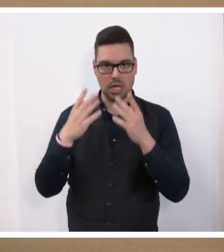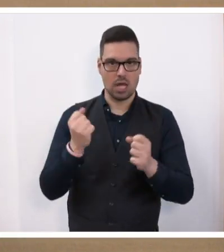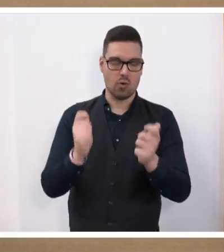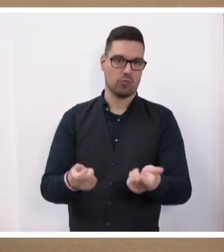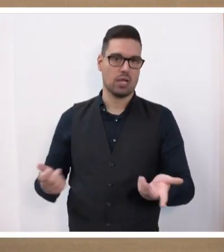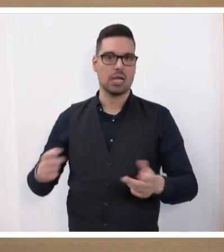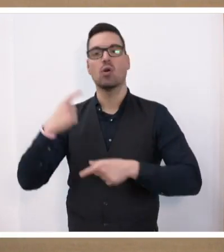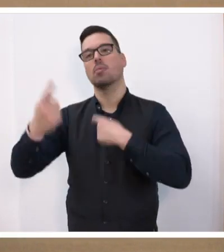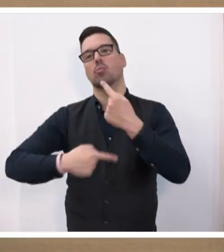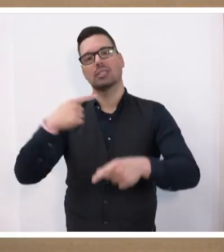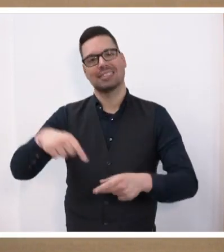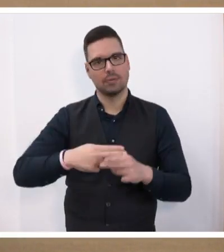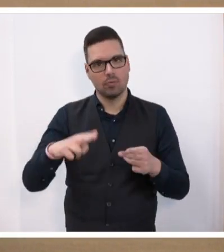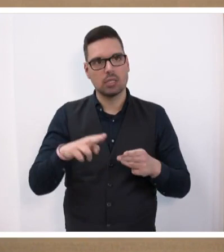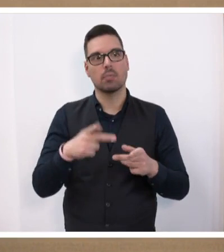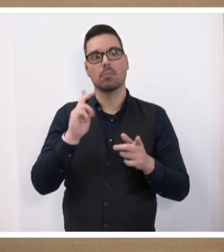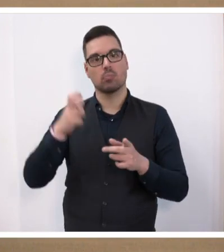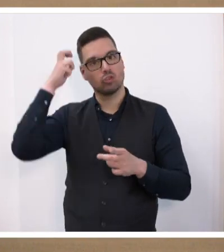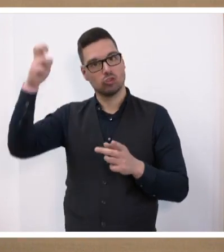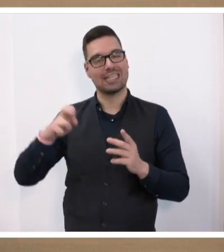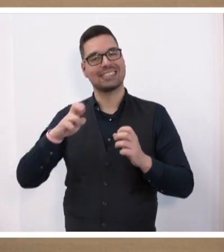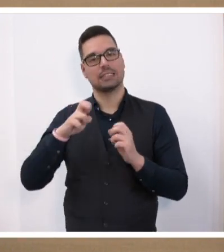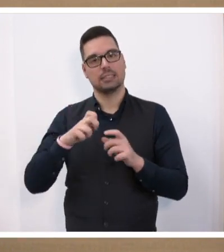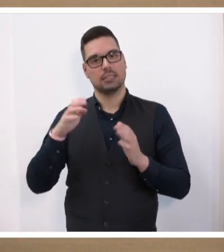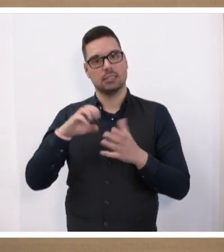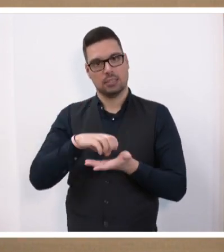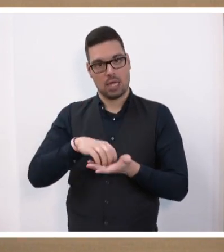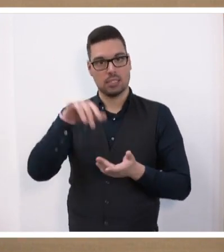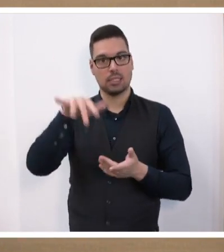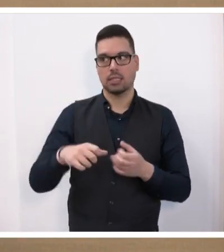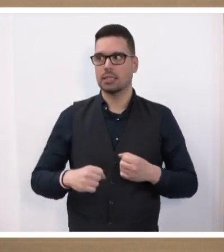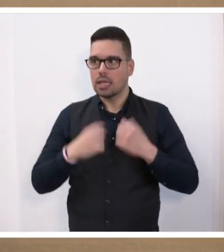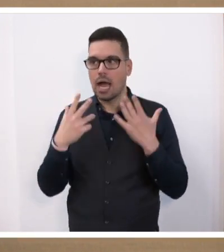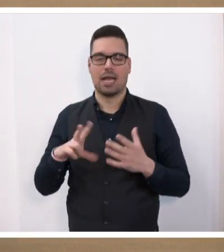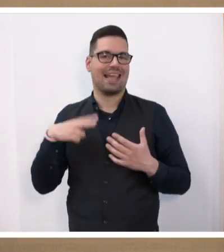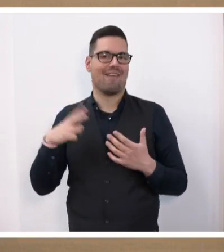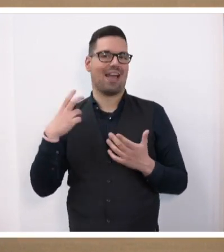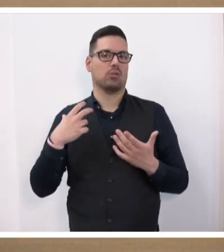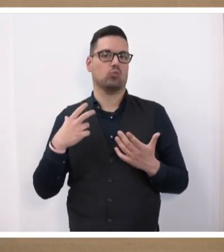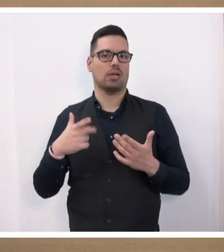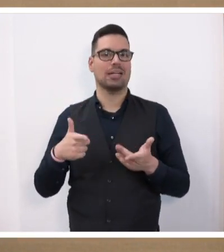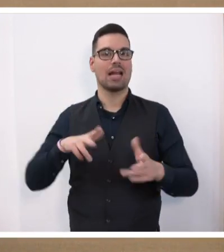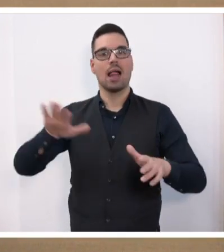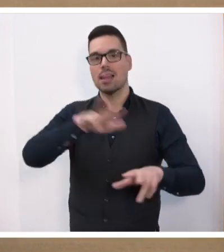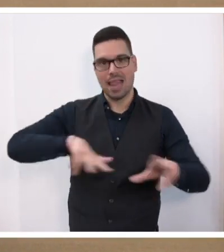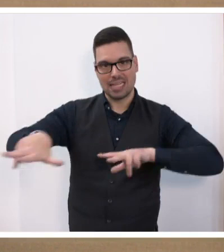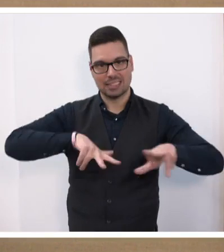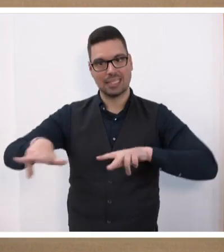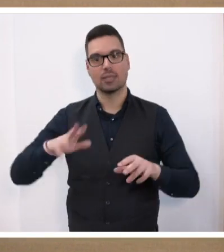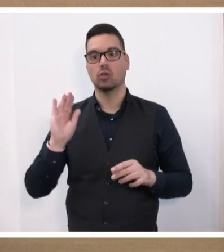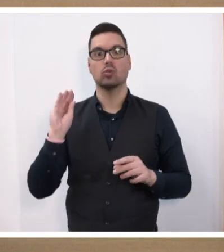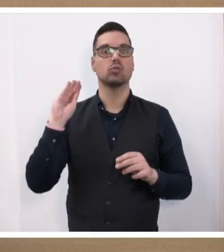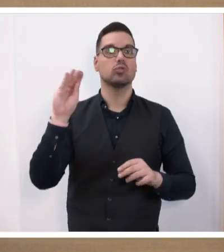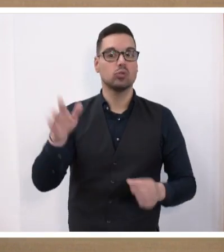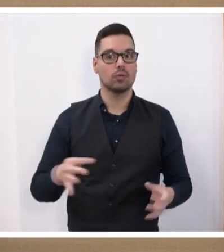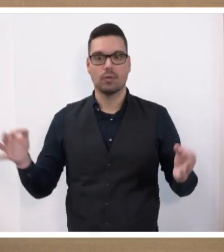Prozess. Aber wir haben im Stadtrat auch einstimmig beschlossen, eine klare Erwartungshaltung an die Landesregierung, dass es hier eine Zukunft eben